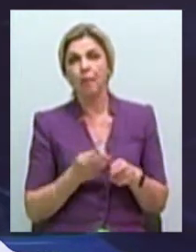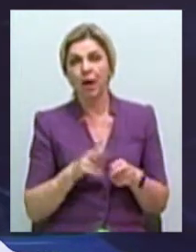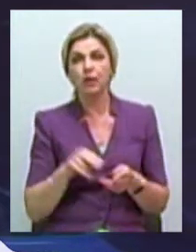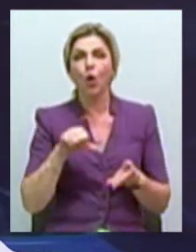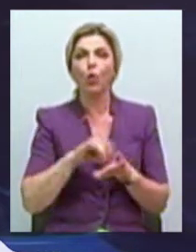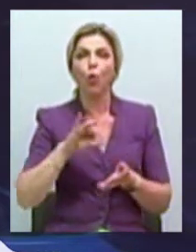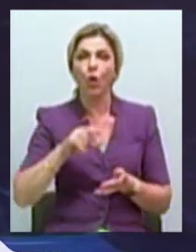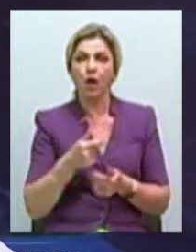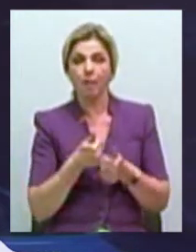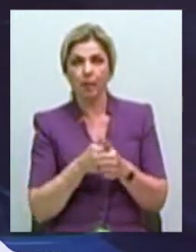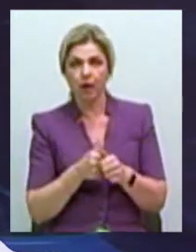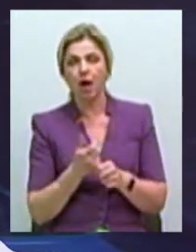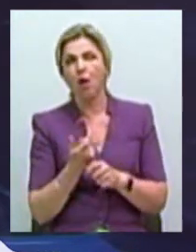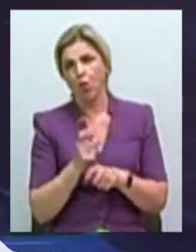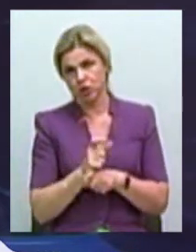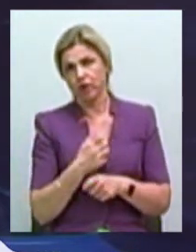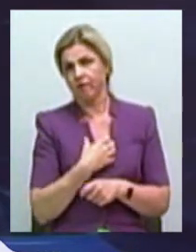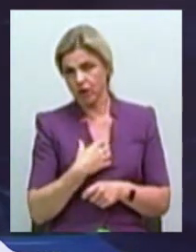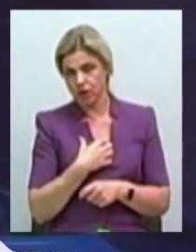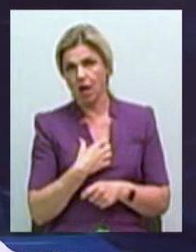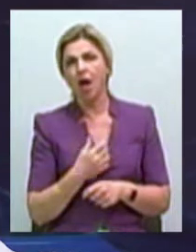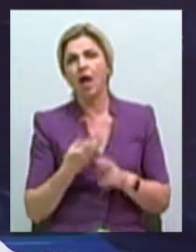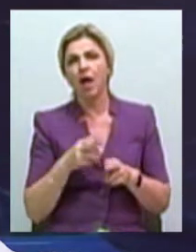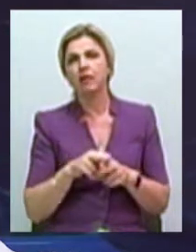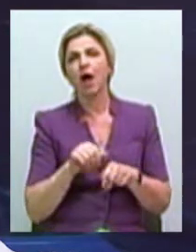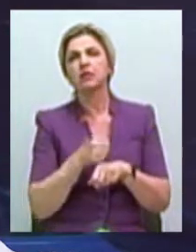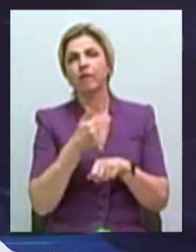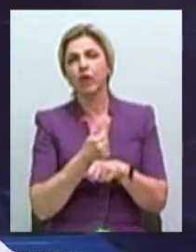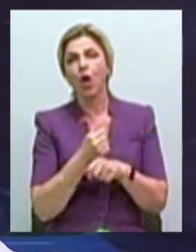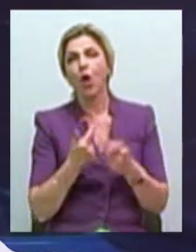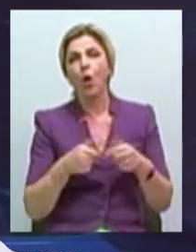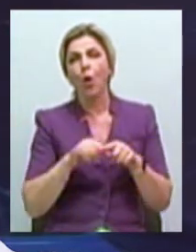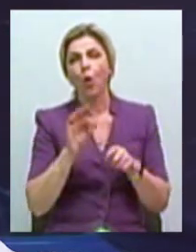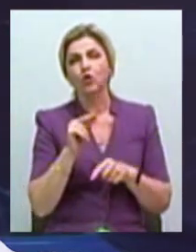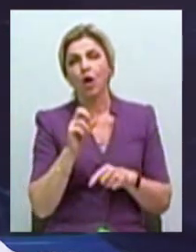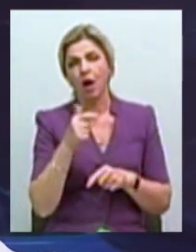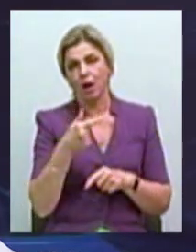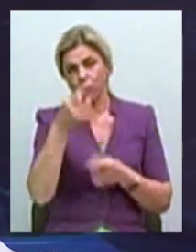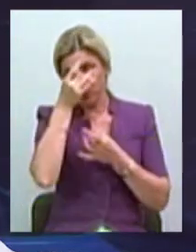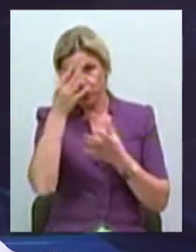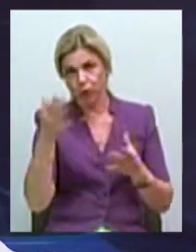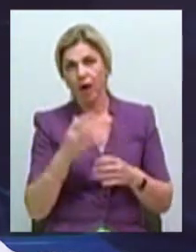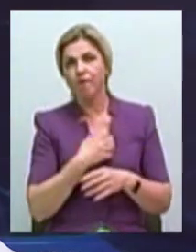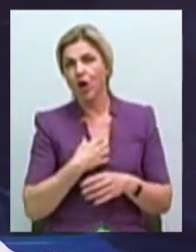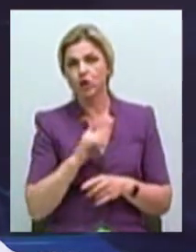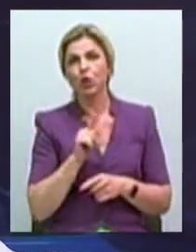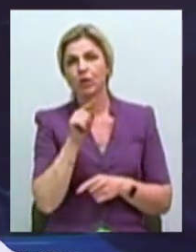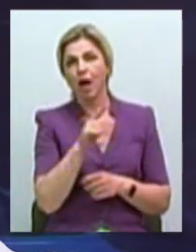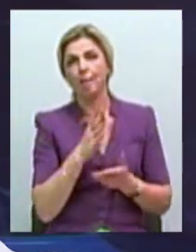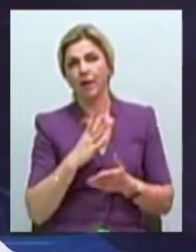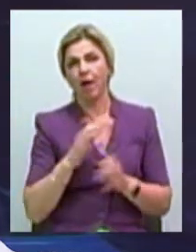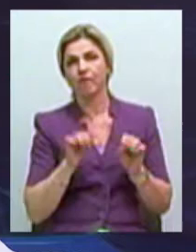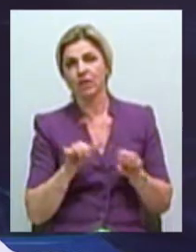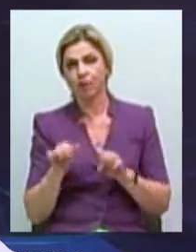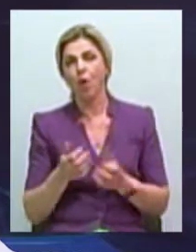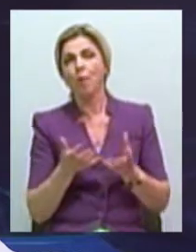библиотеки сегодня гораздо шире. То фактически сегодня это основной очаг культуры. Поэтому важно, чтобы там была возможность получить доступ